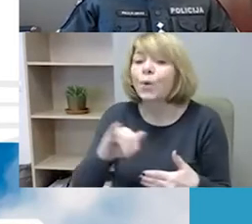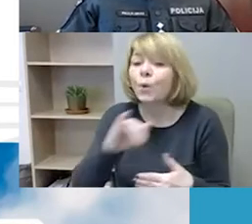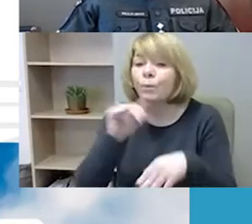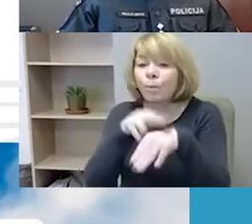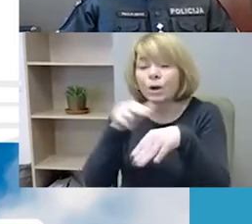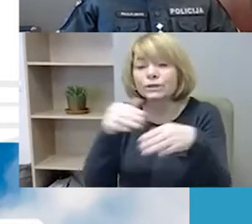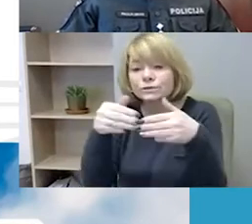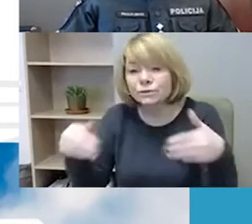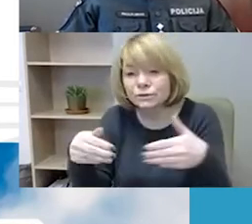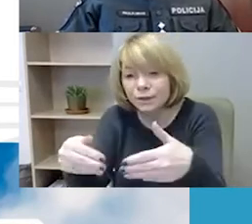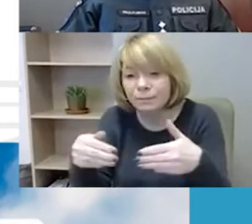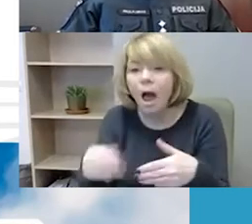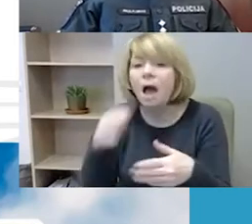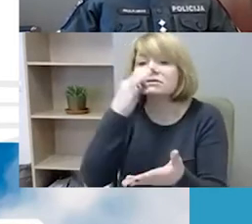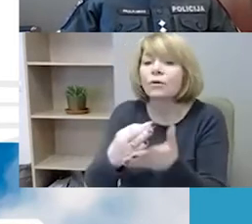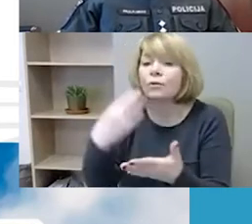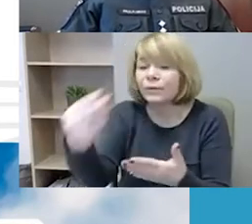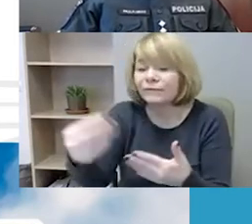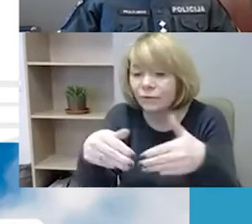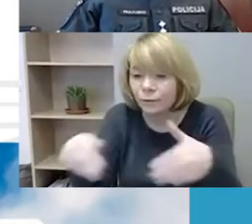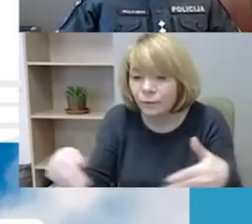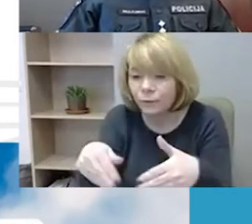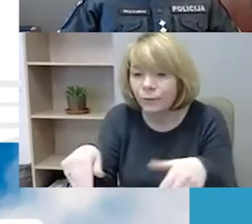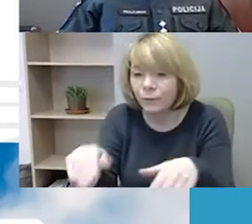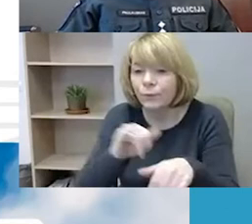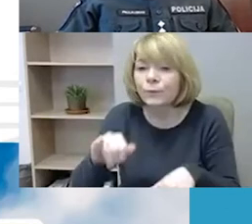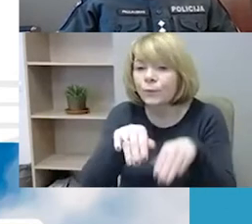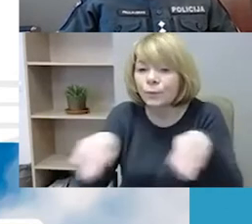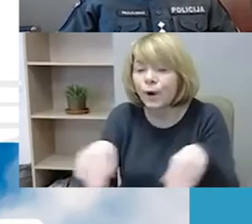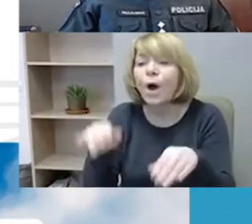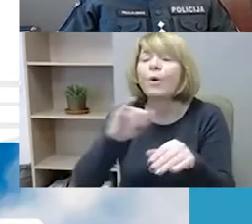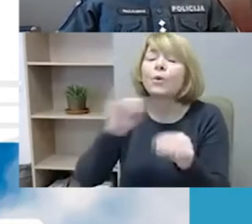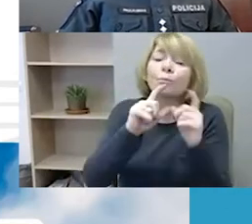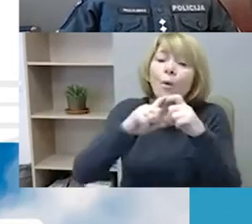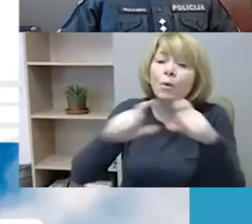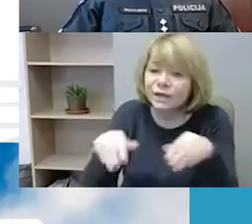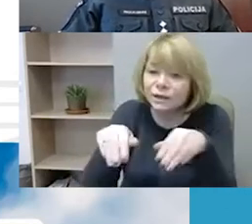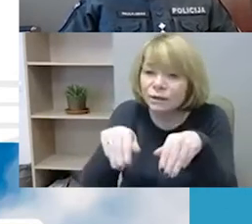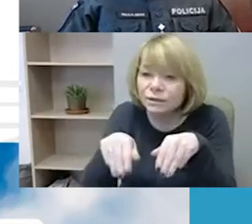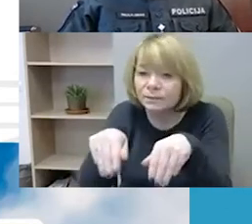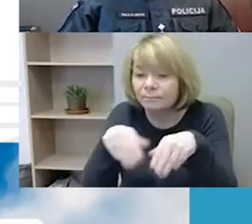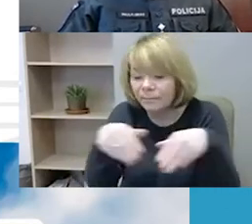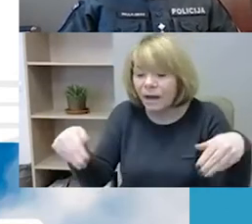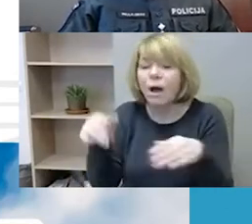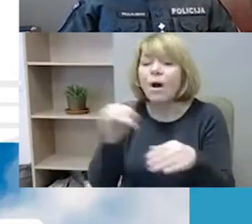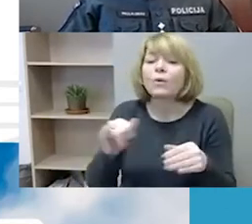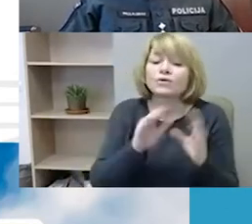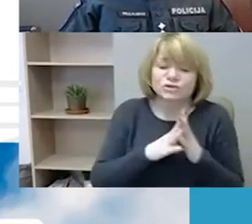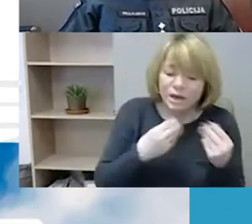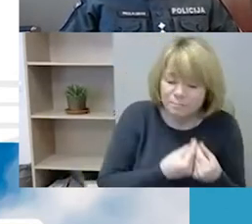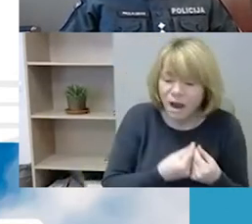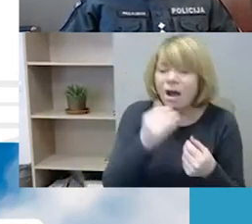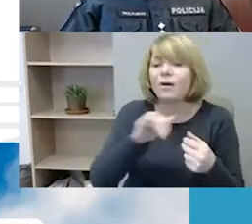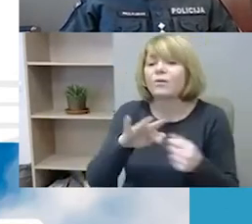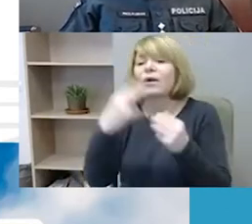policijos atsakomybės rybos, kur vis dėlto yra galbūt mokyklos, šeimos, nevirikšybinio organizacijų rybos. Šią turėtume